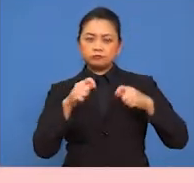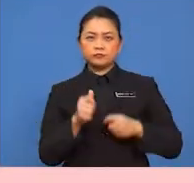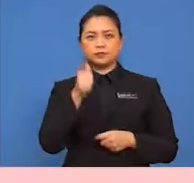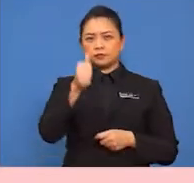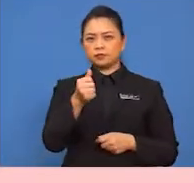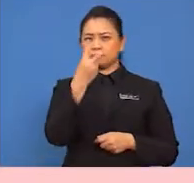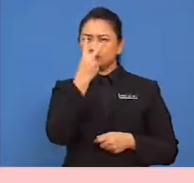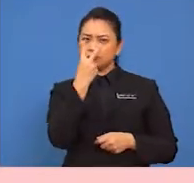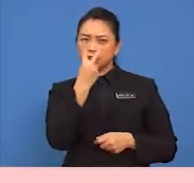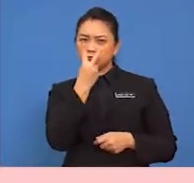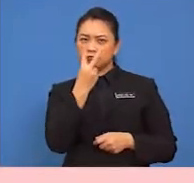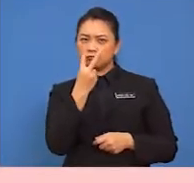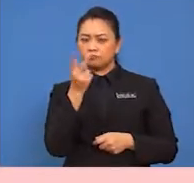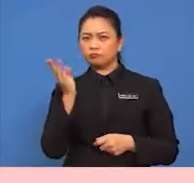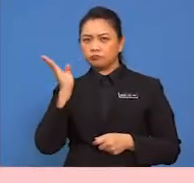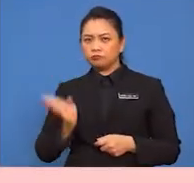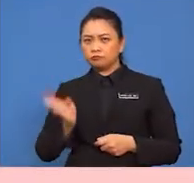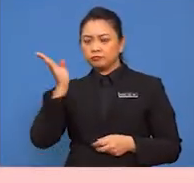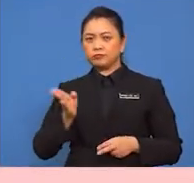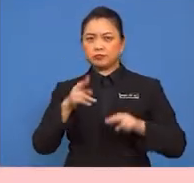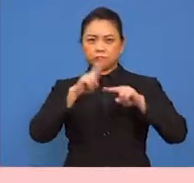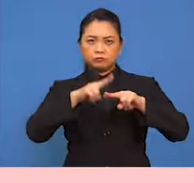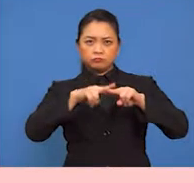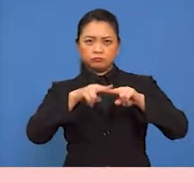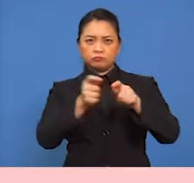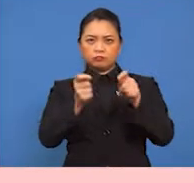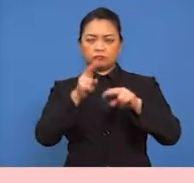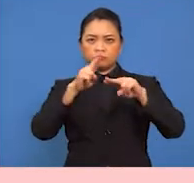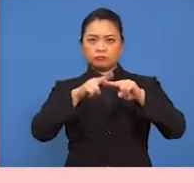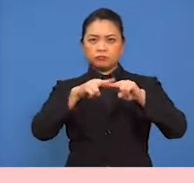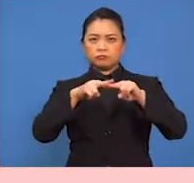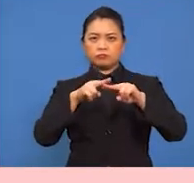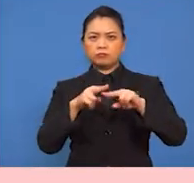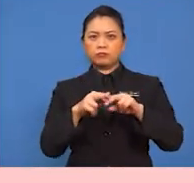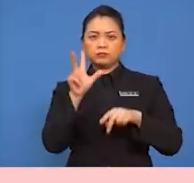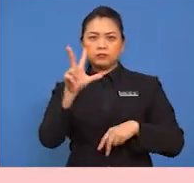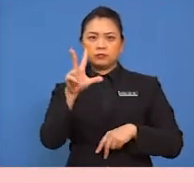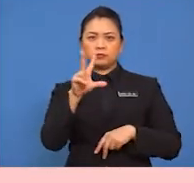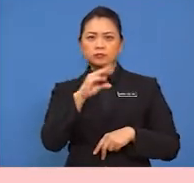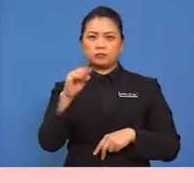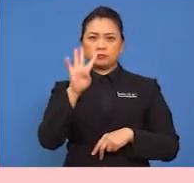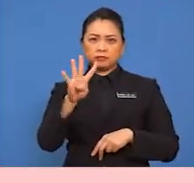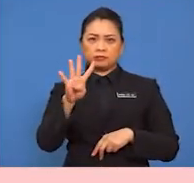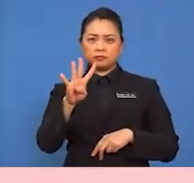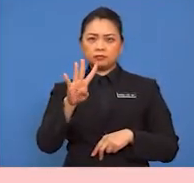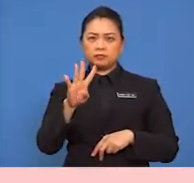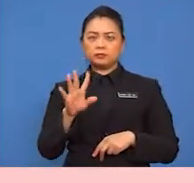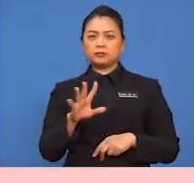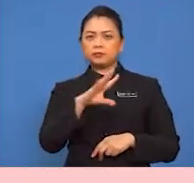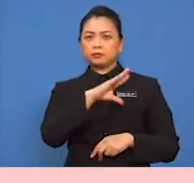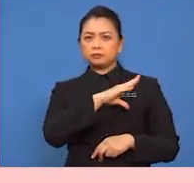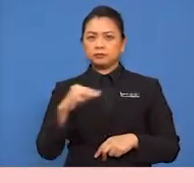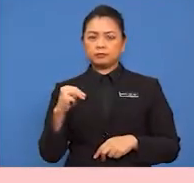perhatikan kedudukan 3 dan 4 telah bertukar, manakala 5